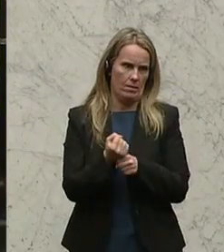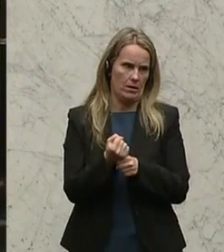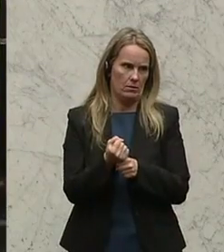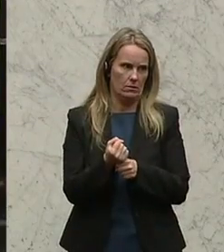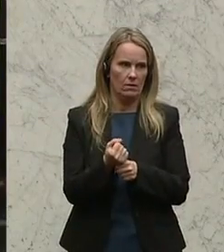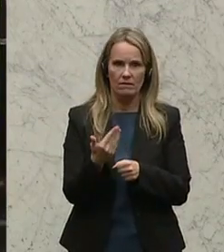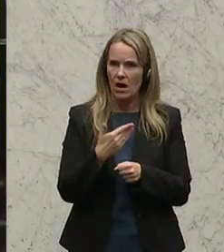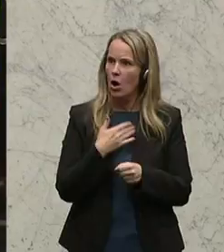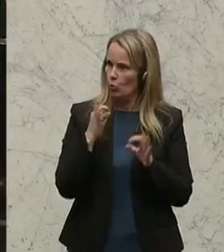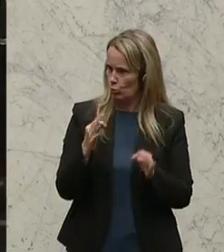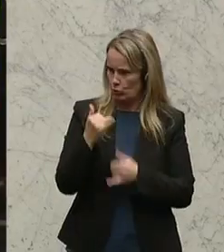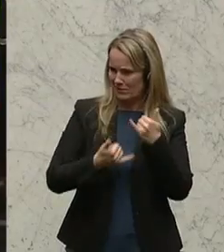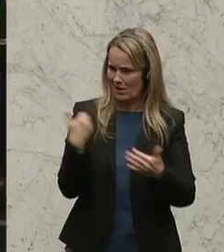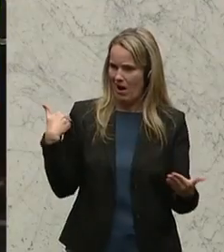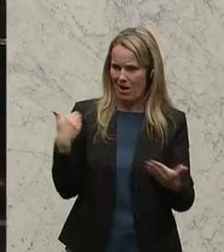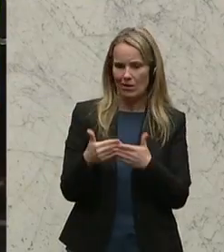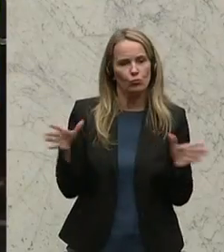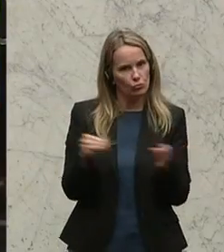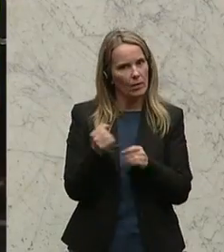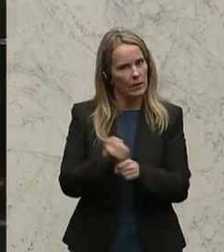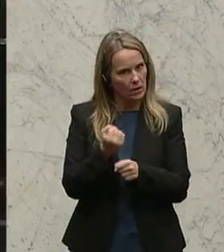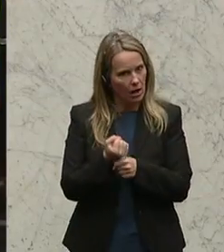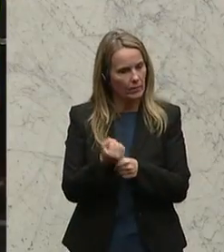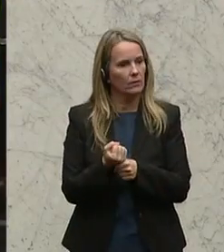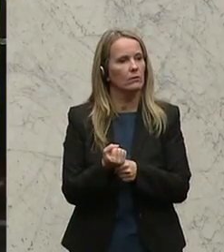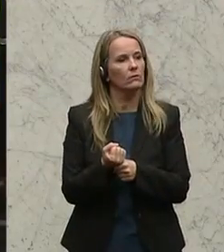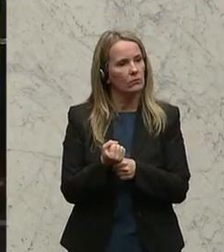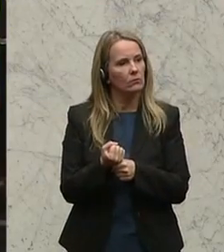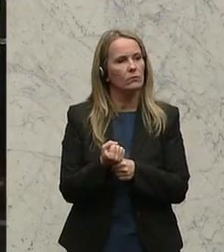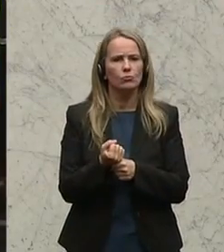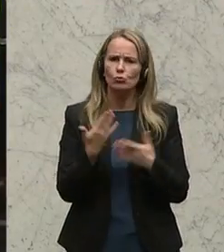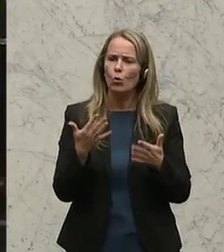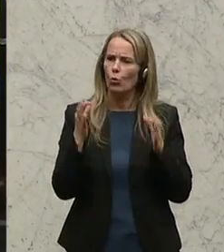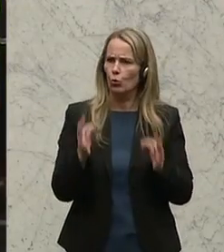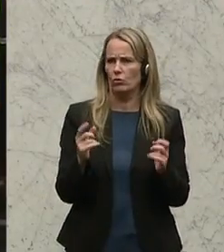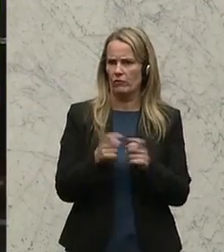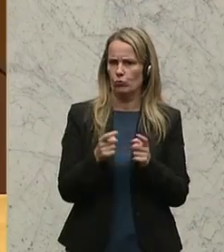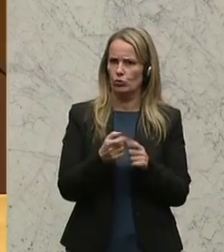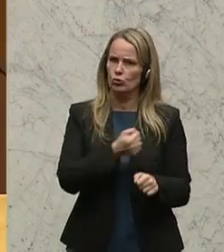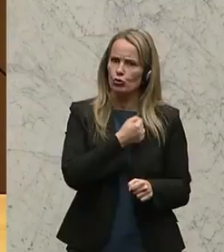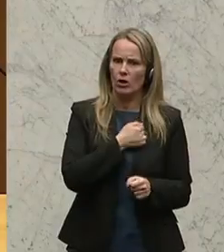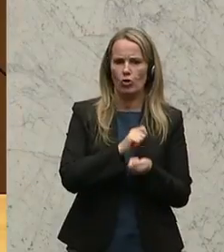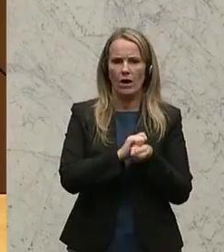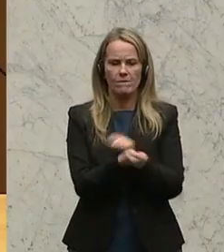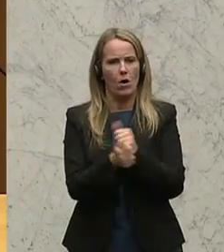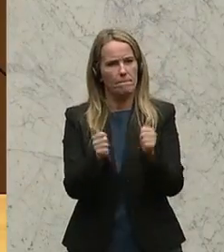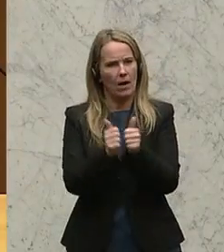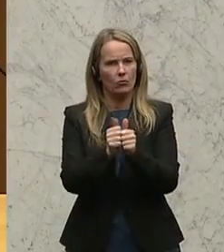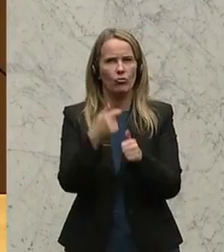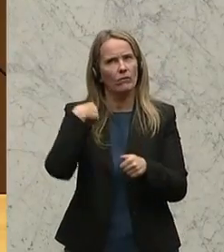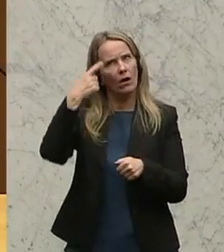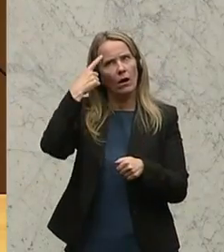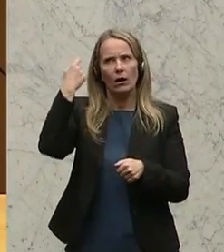guten Jahr, wo wir zusammenarbeiten, mich immer wieder auch an die so gut funktionierende steirische Reformpartnerschaft erinnert